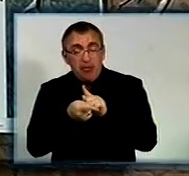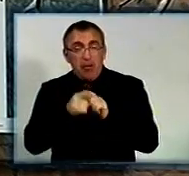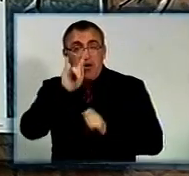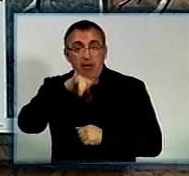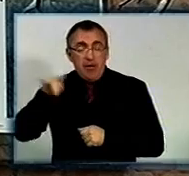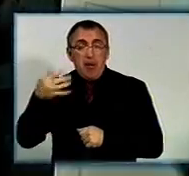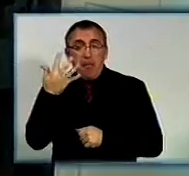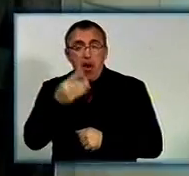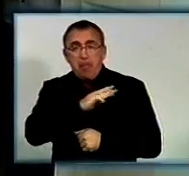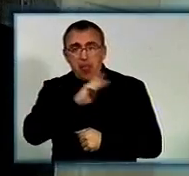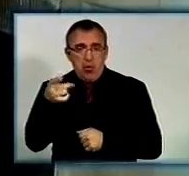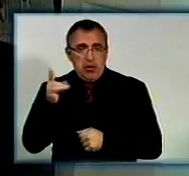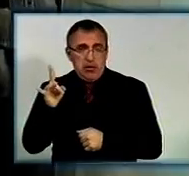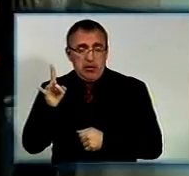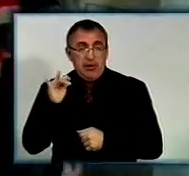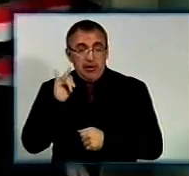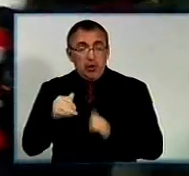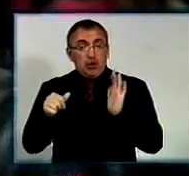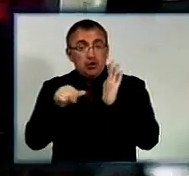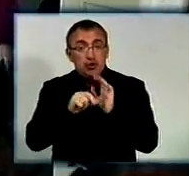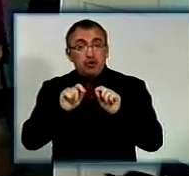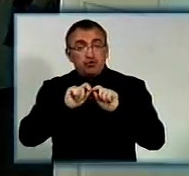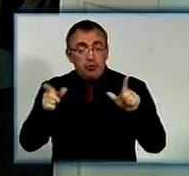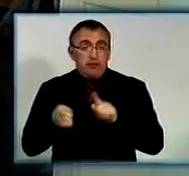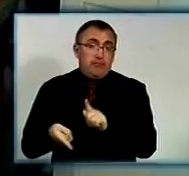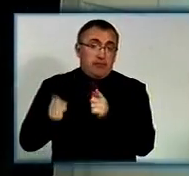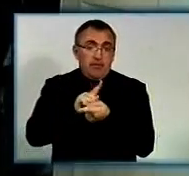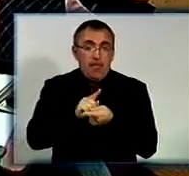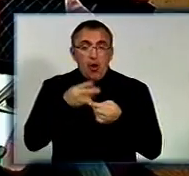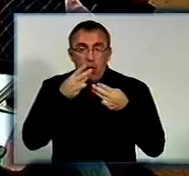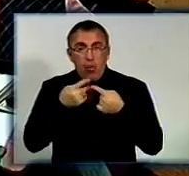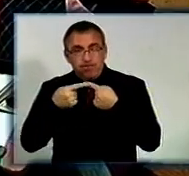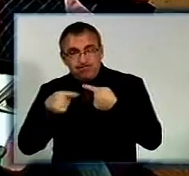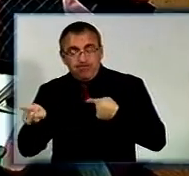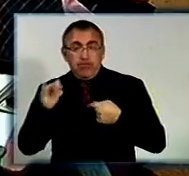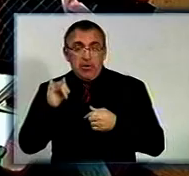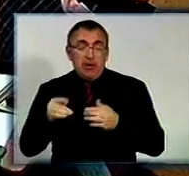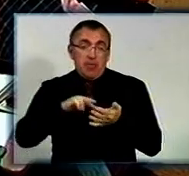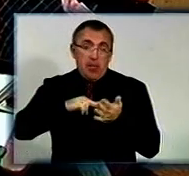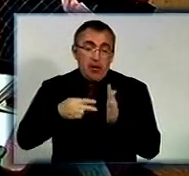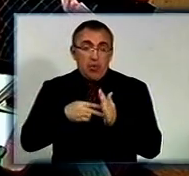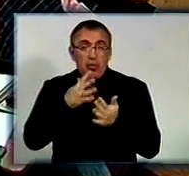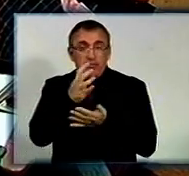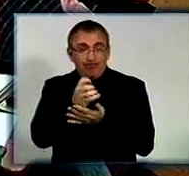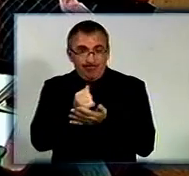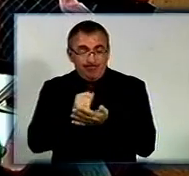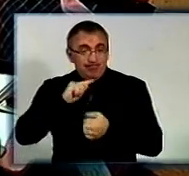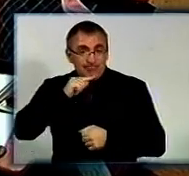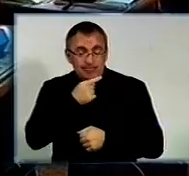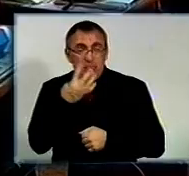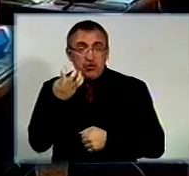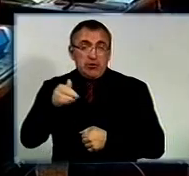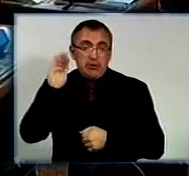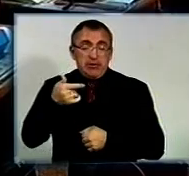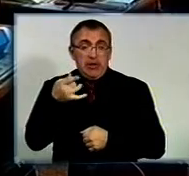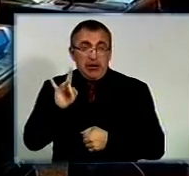вікон на 5 мільйонів гривень. Також 6 шкіл перейшли на альтернативні види опалення. І планується заощадити понад 400 тисяч